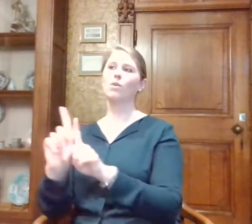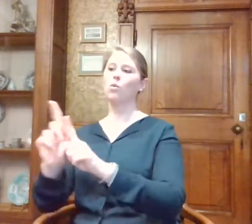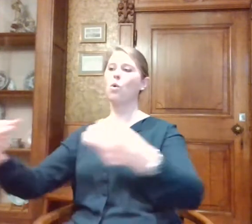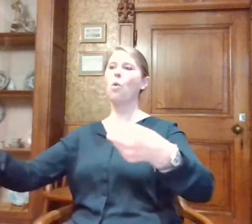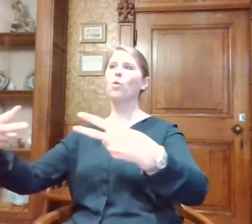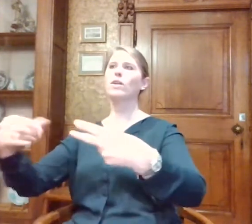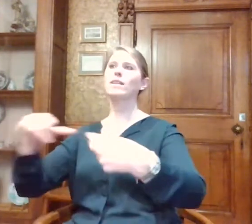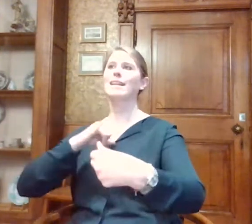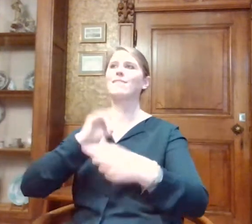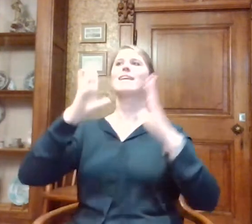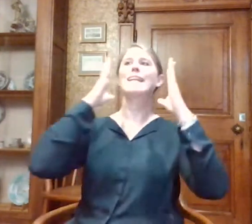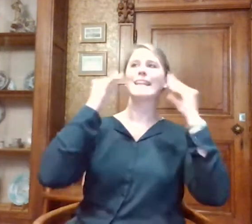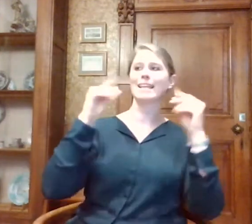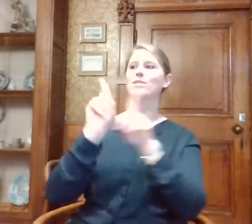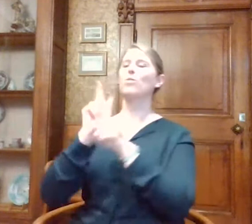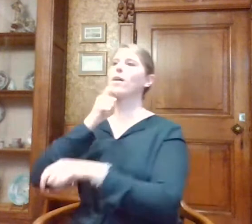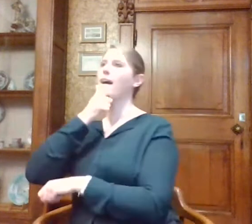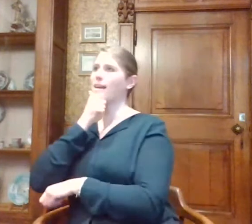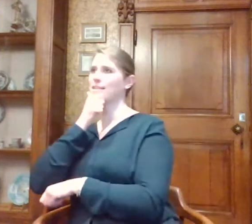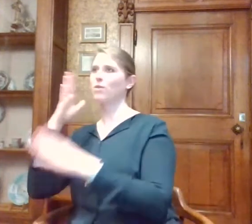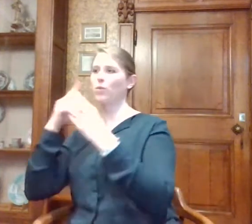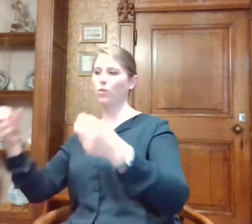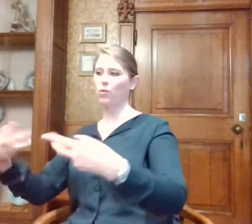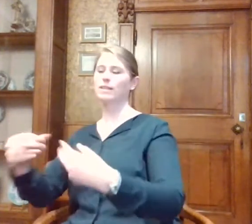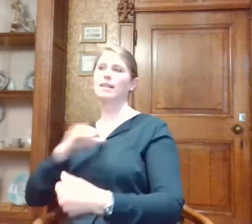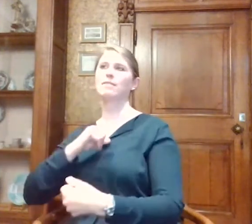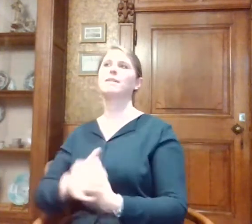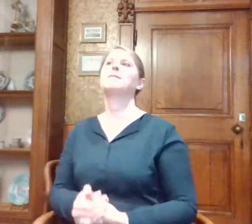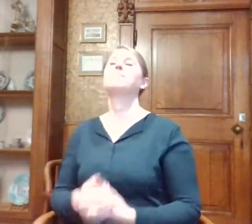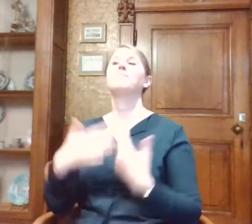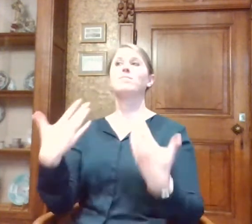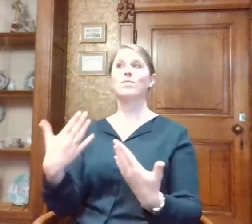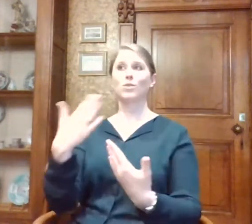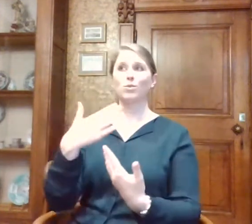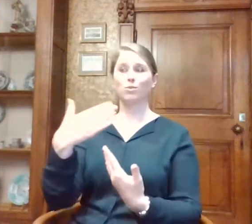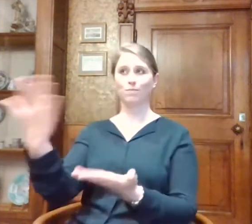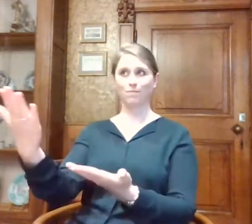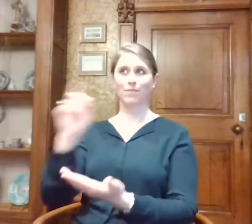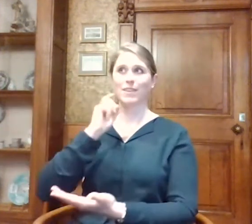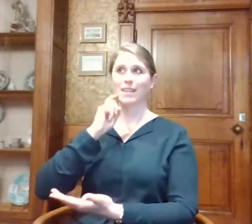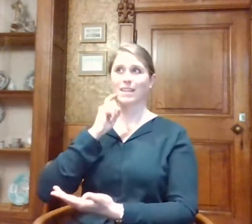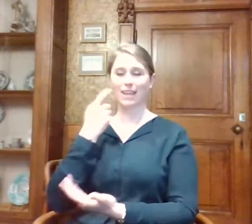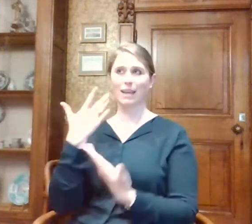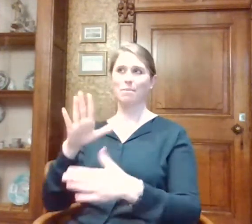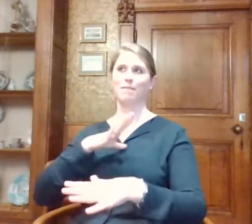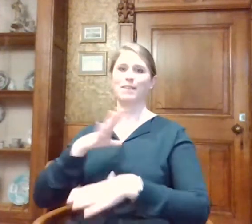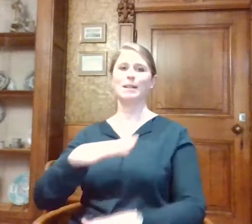ondertiteld, zowel in het Nederlands als het Engels. Dus ik geef nu eventjes graag het woord aan Geri.